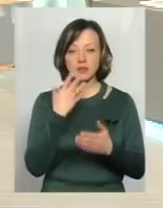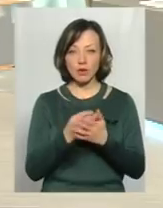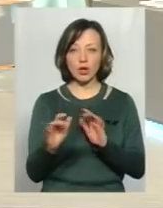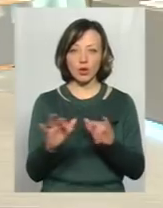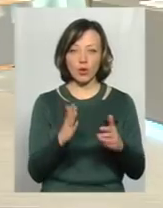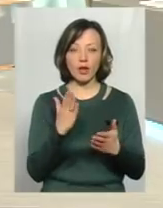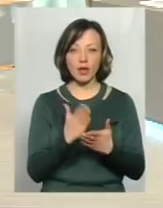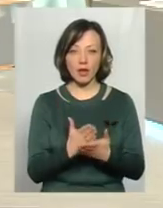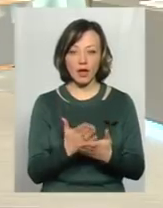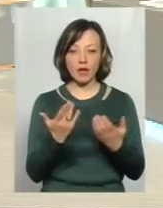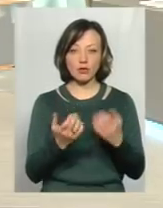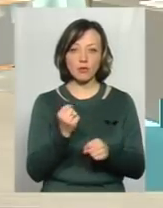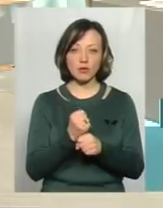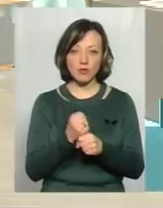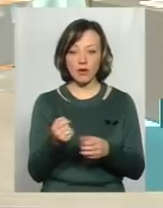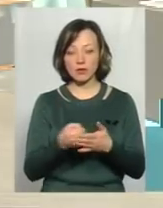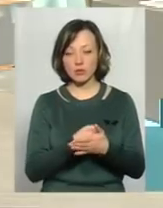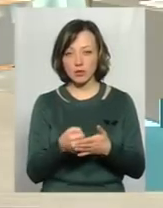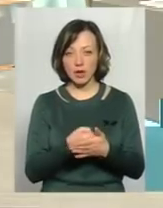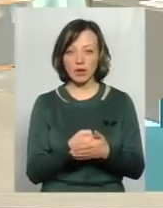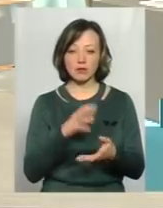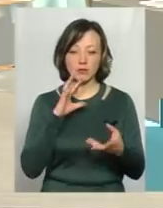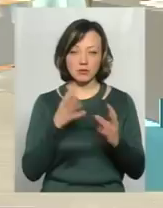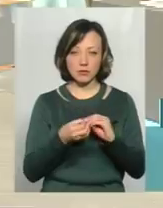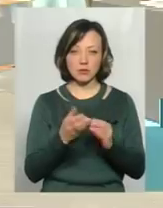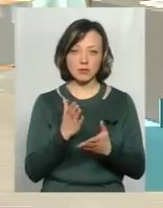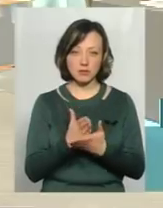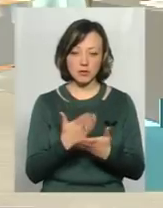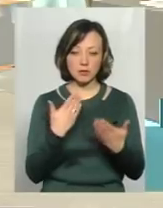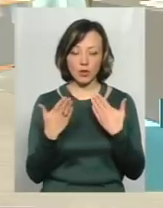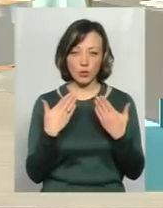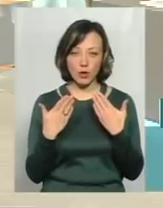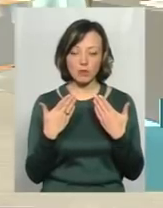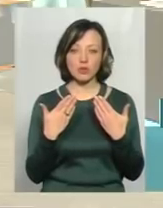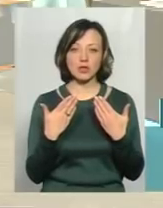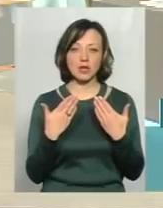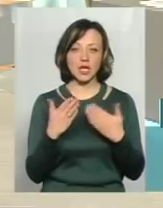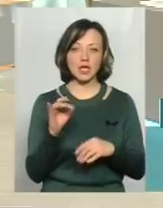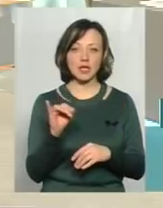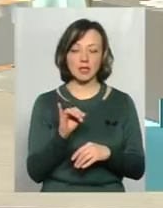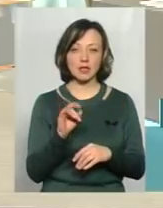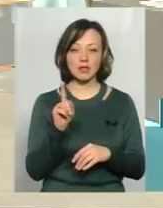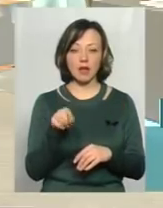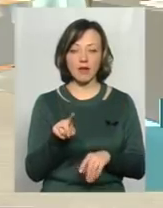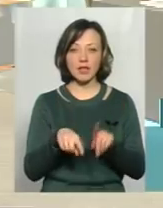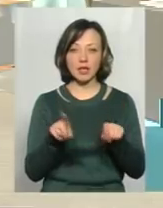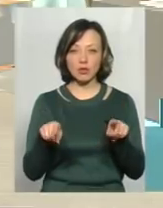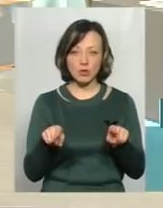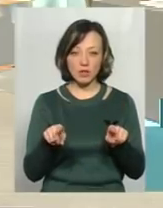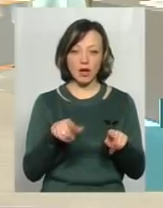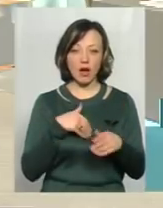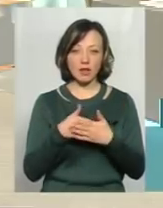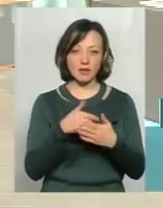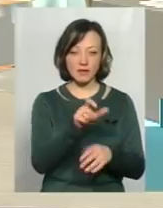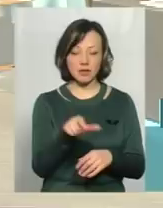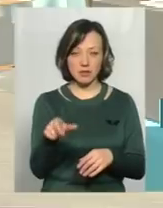Якщо працювати, досягати, ми маємо плідний діалог, постійно спілкуємося. І навіть іноді і вони, як громадські